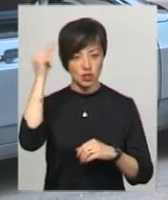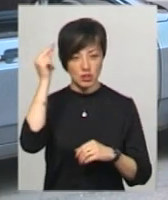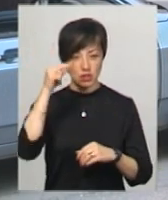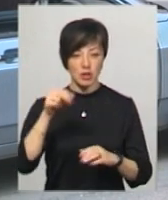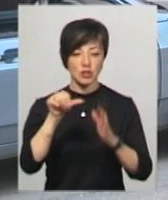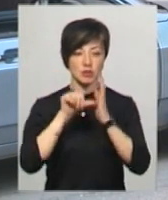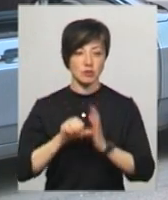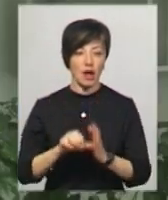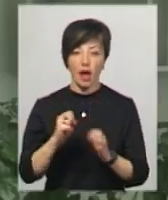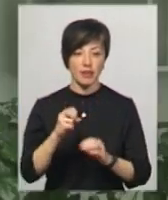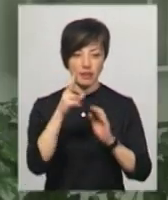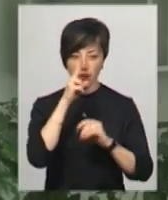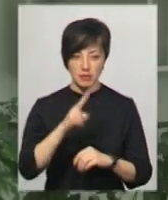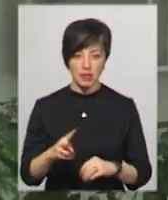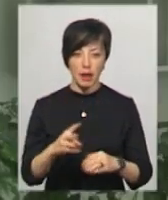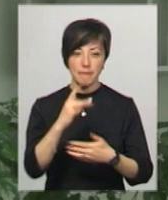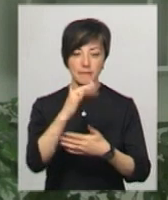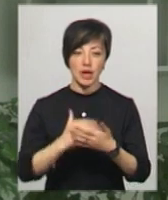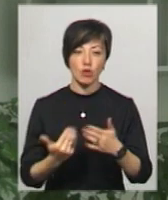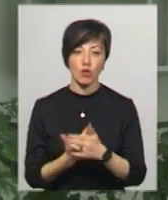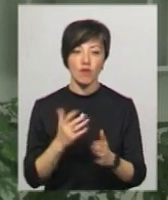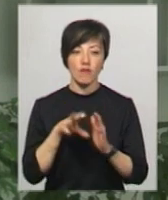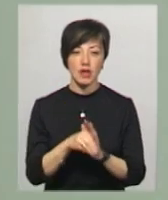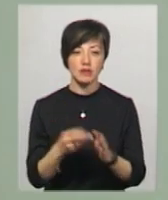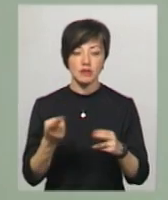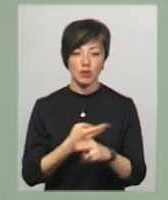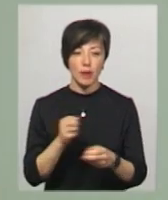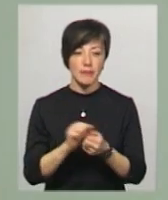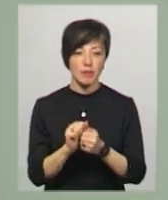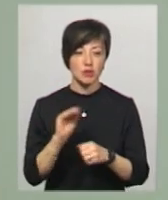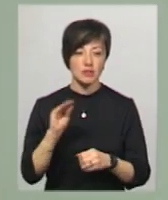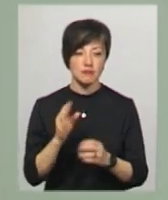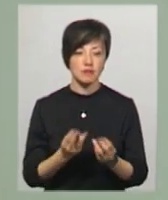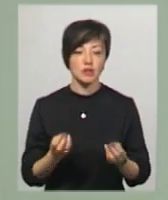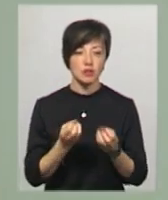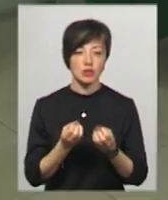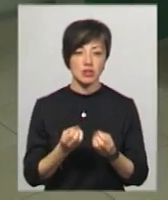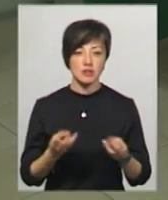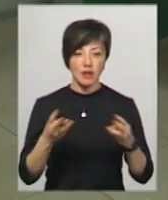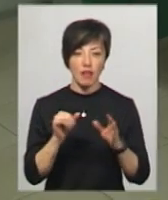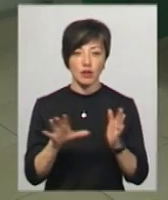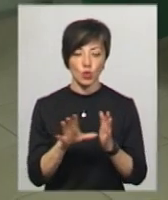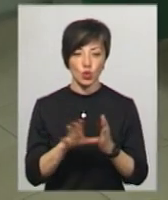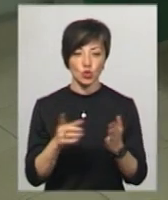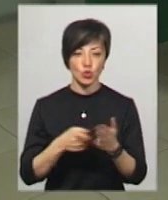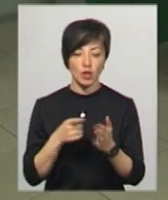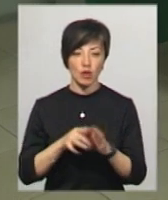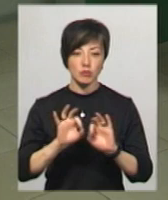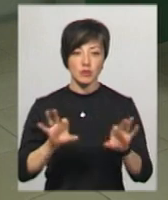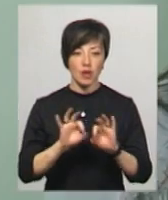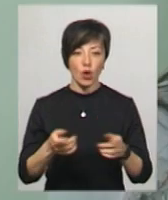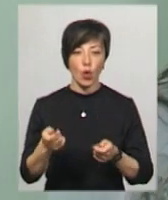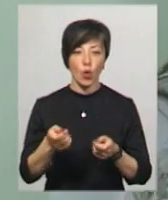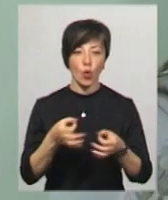півроку, а не два місяці. У переліку нововведень – відсутність паперового свідоцтва про здачу іспитів та електронний журнал, розповідає провідний